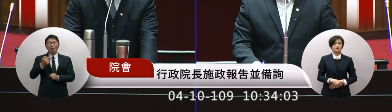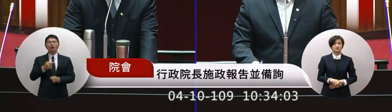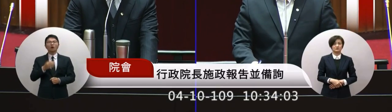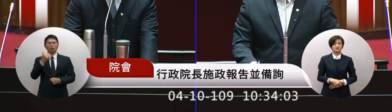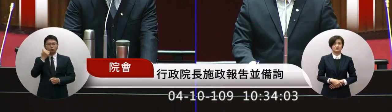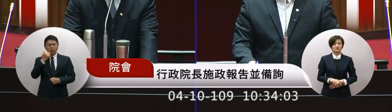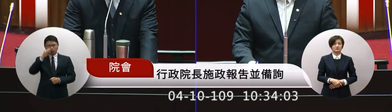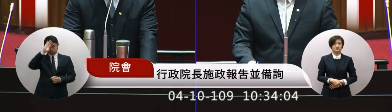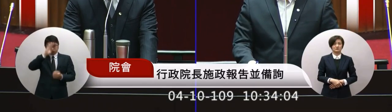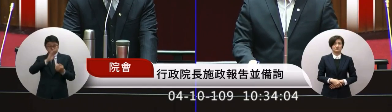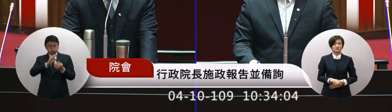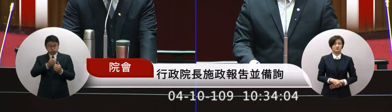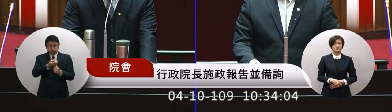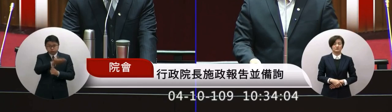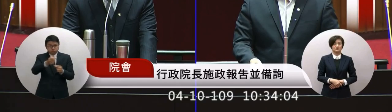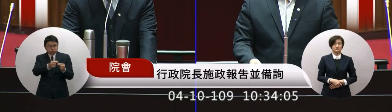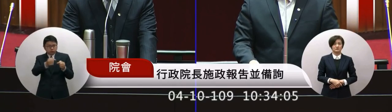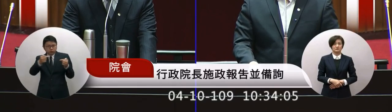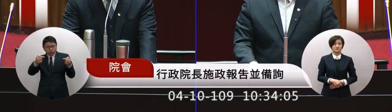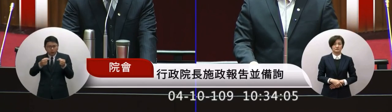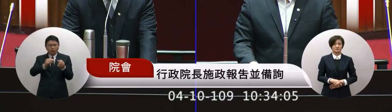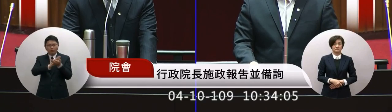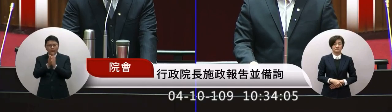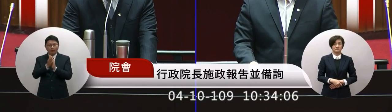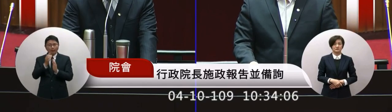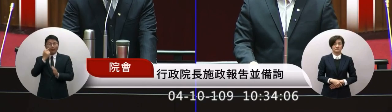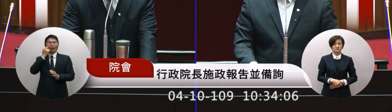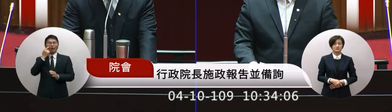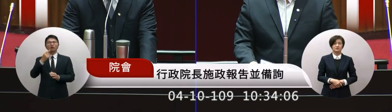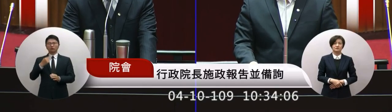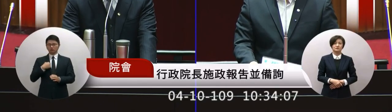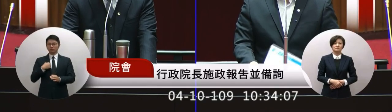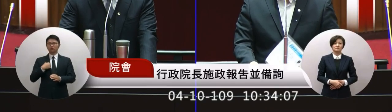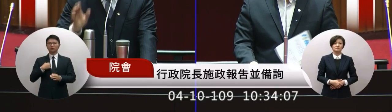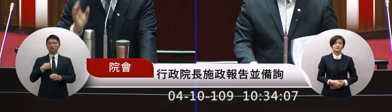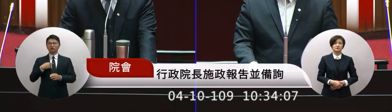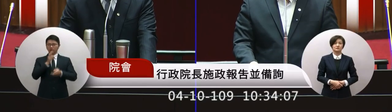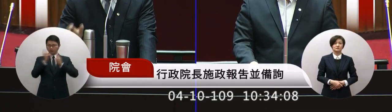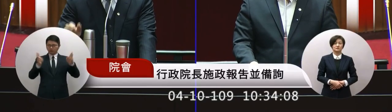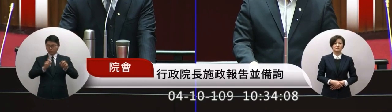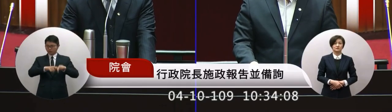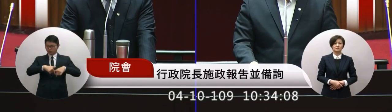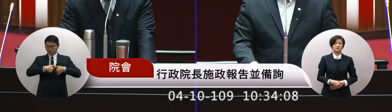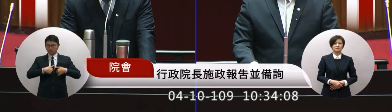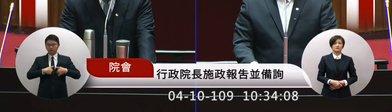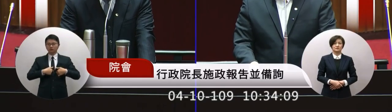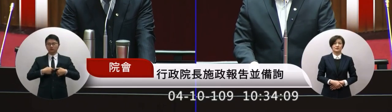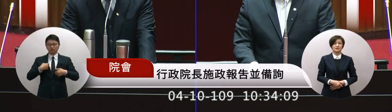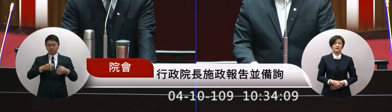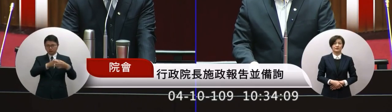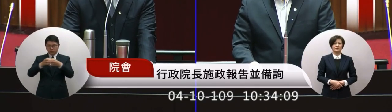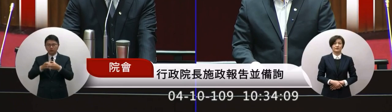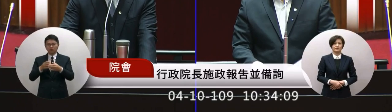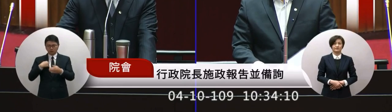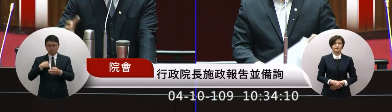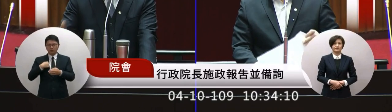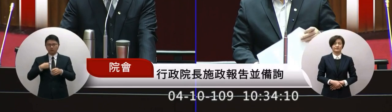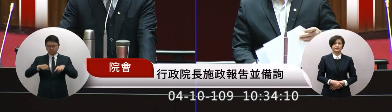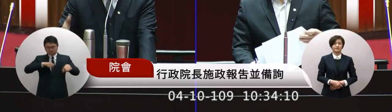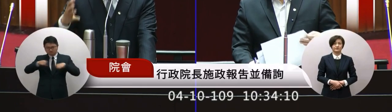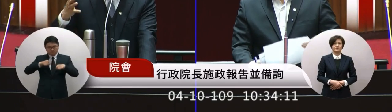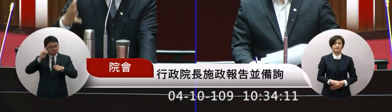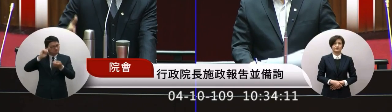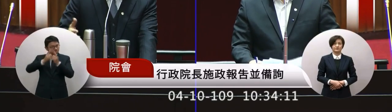何急劇變化我們指揮中心跟整個團隊都隨時會做因應甚至於